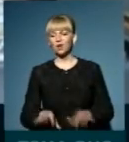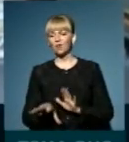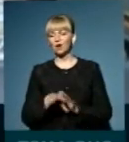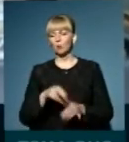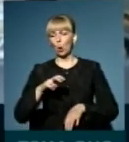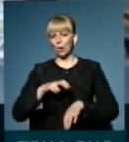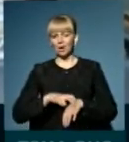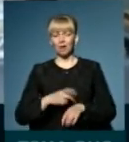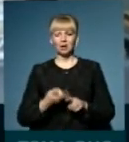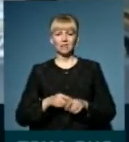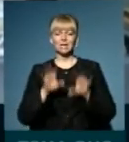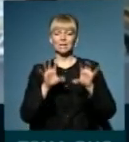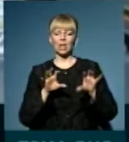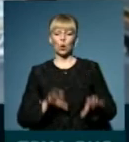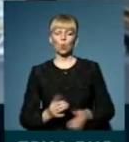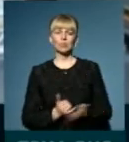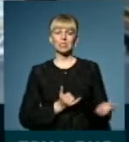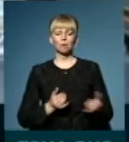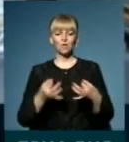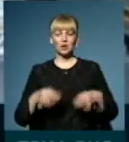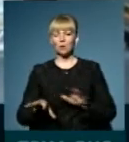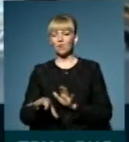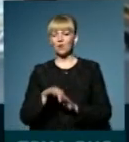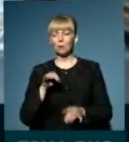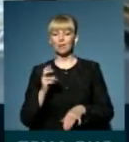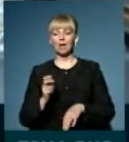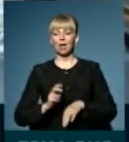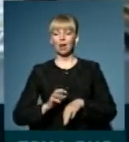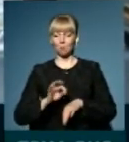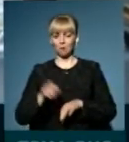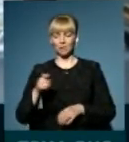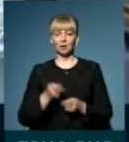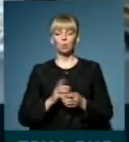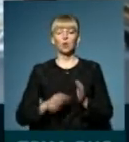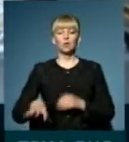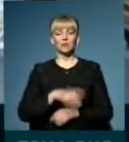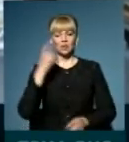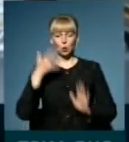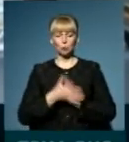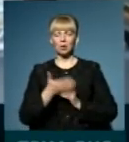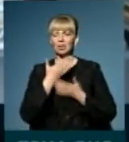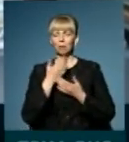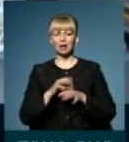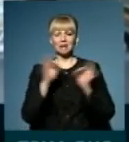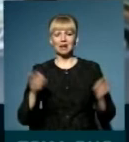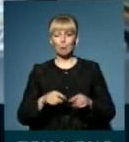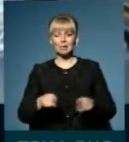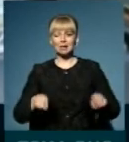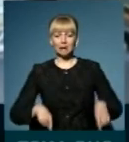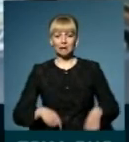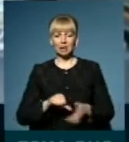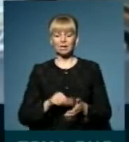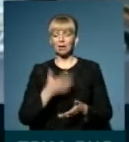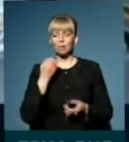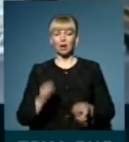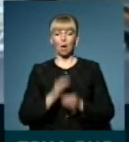лікаря, тобто це законодавчо забезпечений вільний вибір для пацієнтів, і це всі мають розуміти, що немає ніяких дільниць, немає ніякої